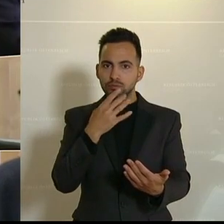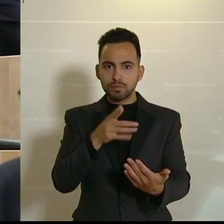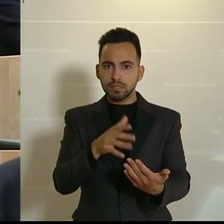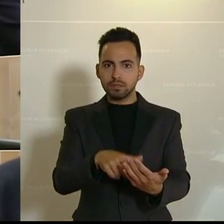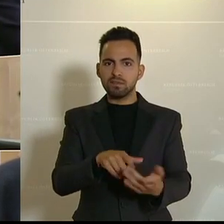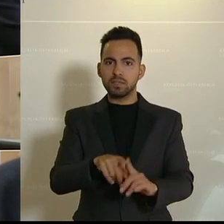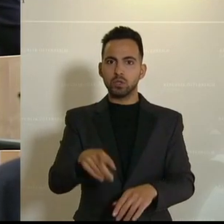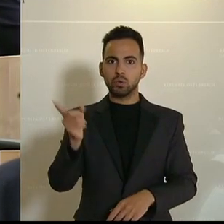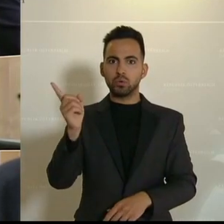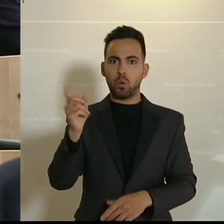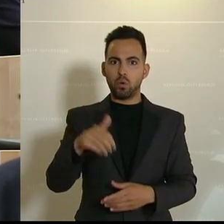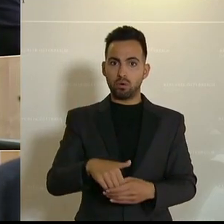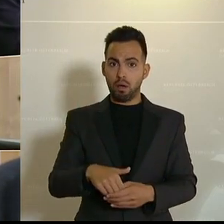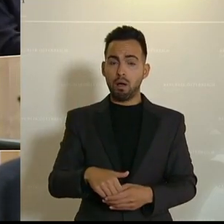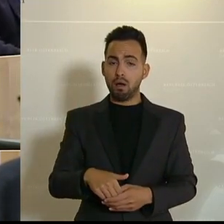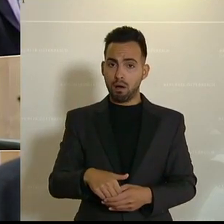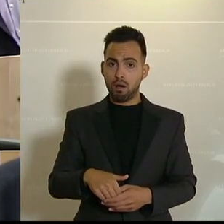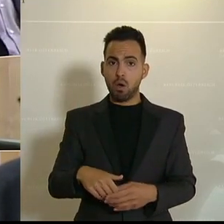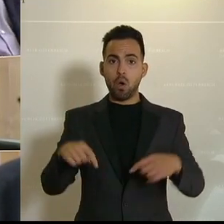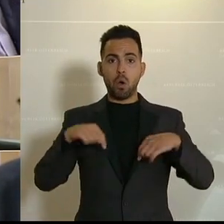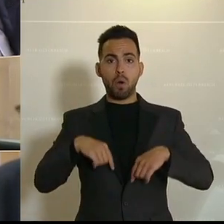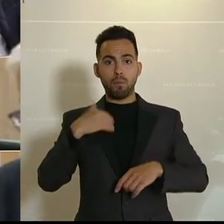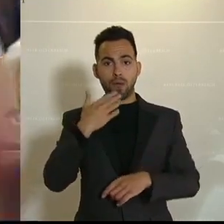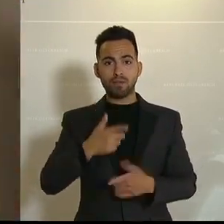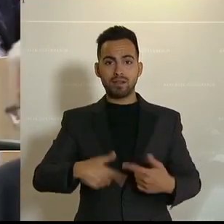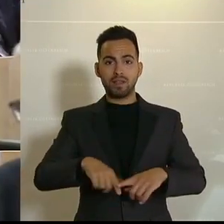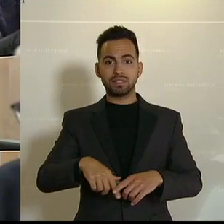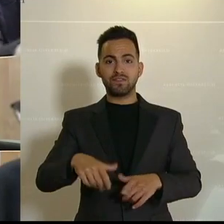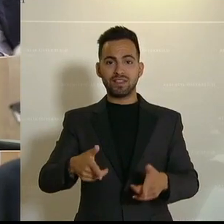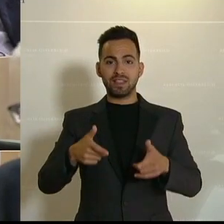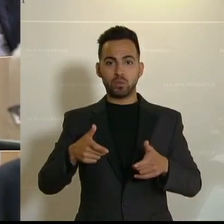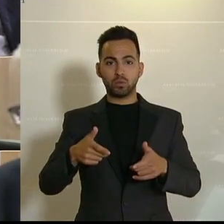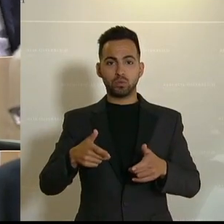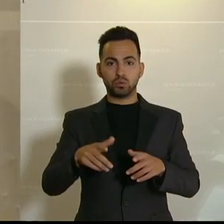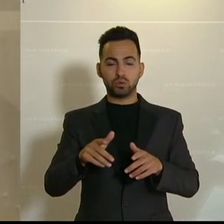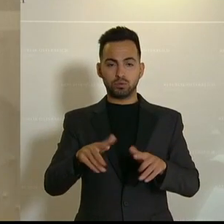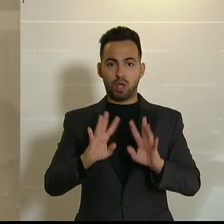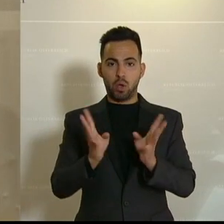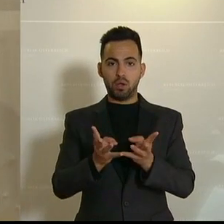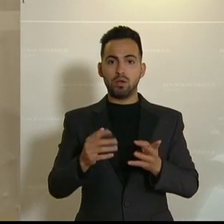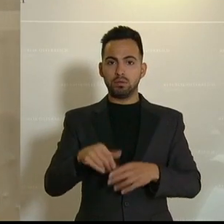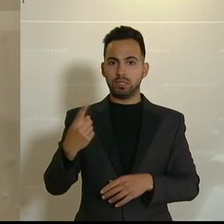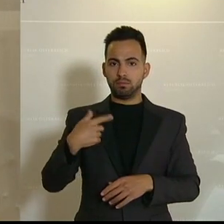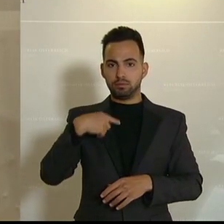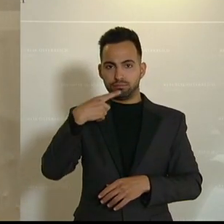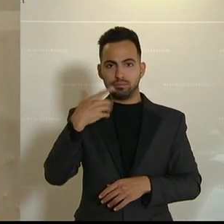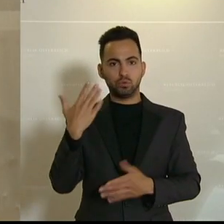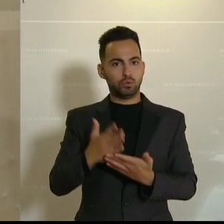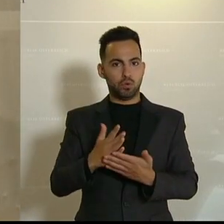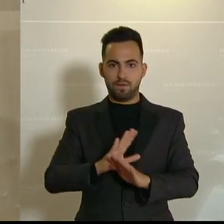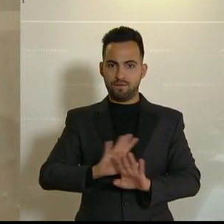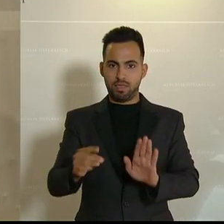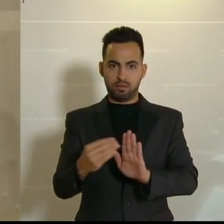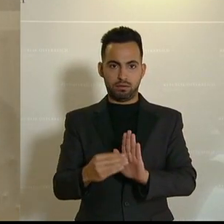Drohung. Es hat bereits der Obmann des Landesverteidigungsausschusses entsprechende Ausführungen dazu gemacht.